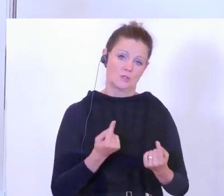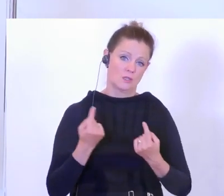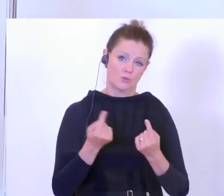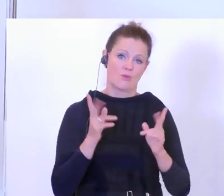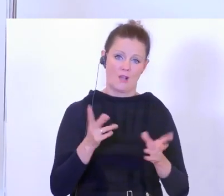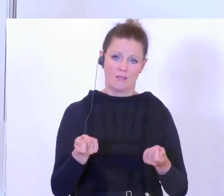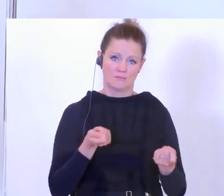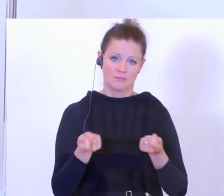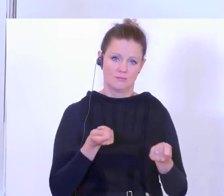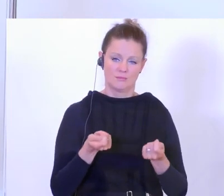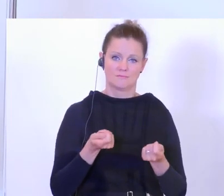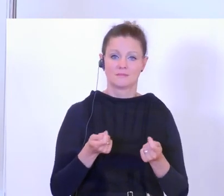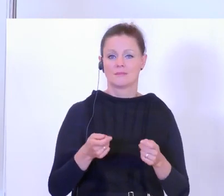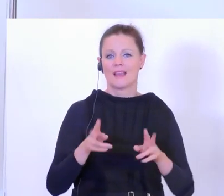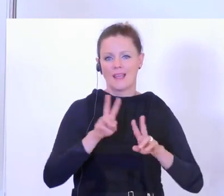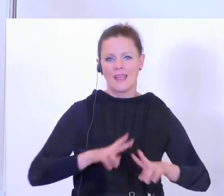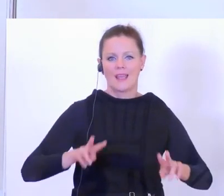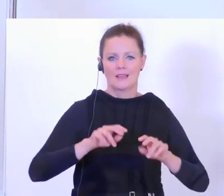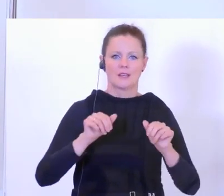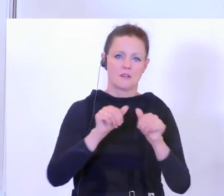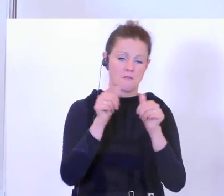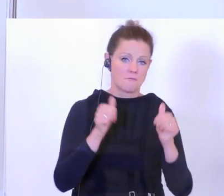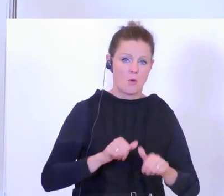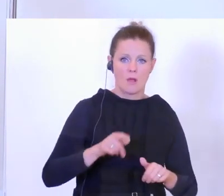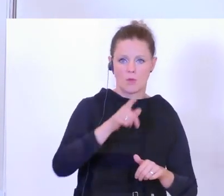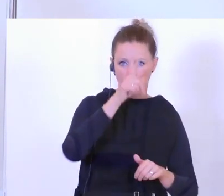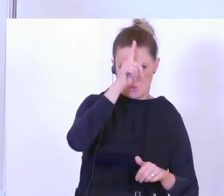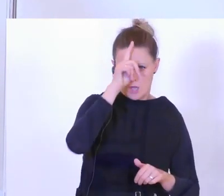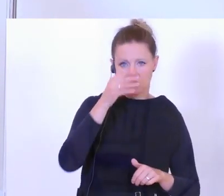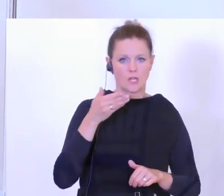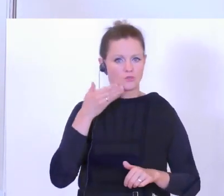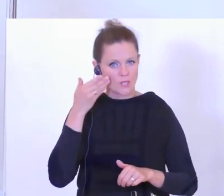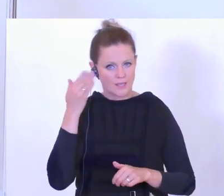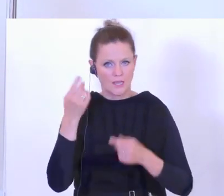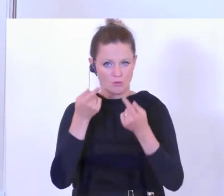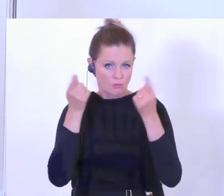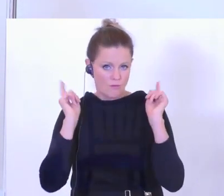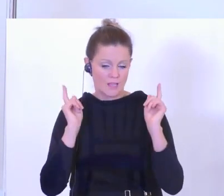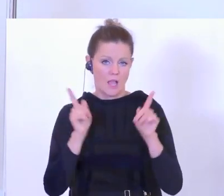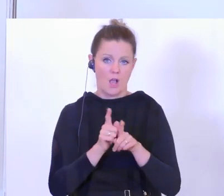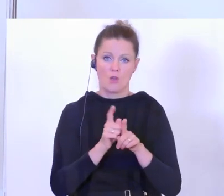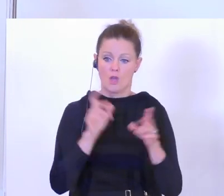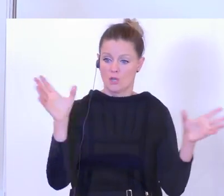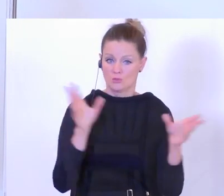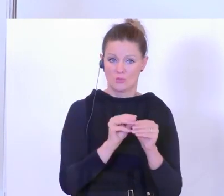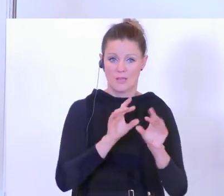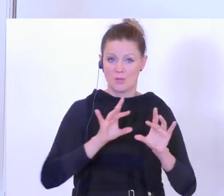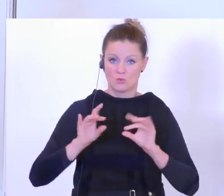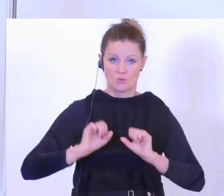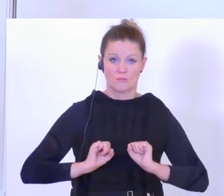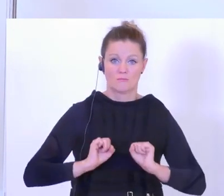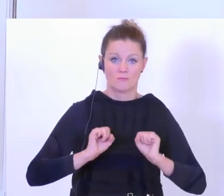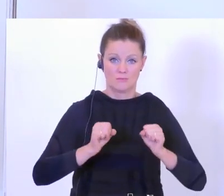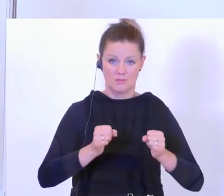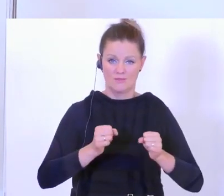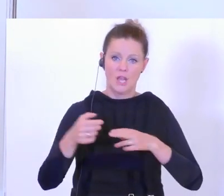entwickelt sich die Lage auch in der Bundesrepublik, in Tschechien, in der Slowakei, so wie Sie es angeführt haben. Und genau in diesem gemeinsamen Tun versucht man da jetzt wieder